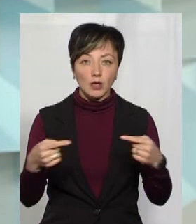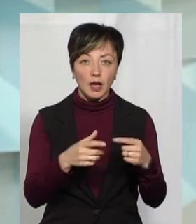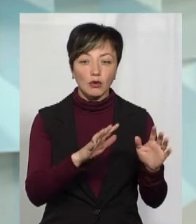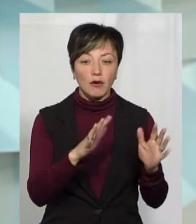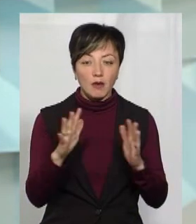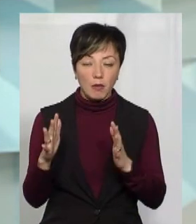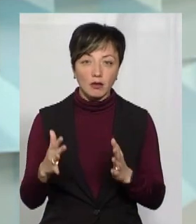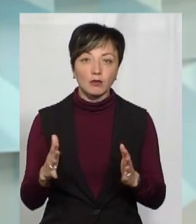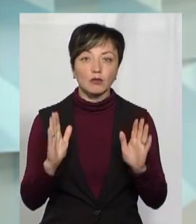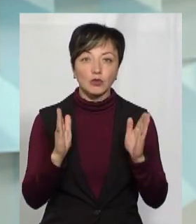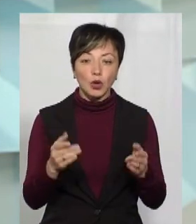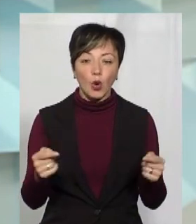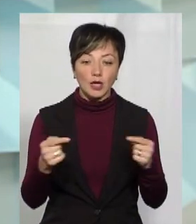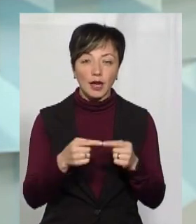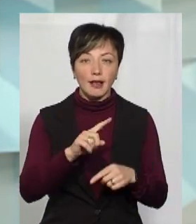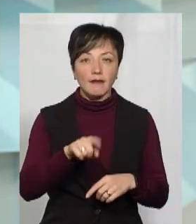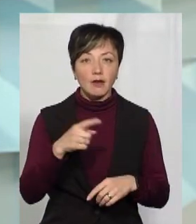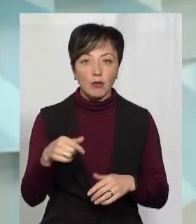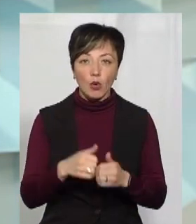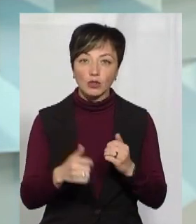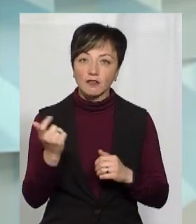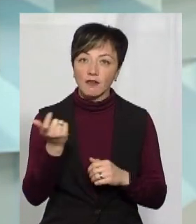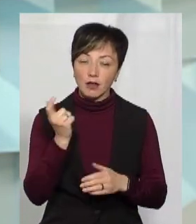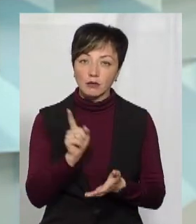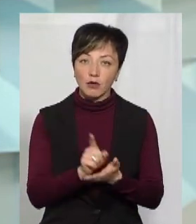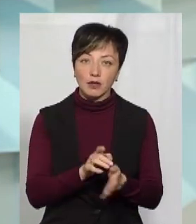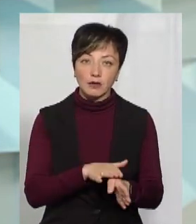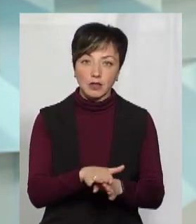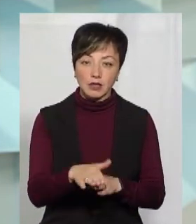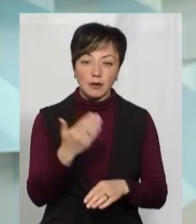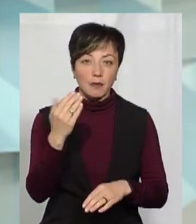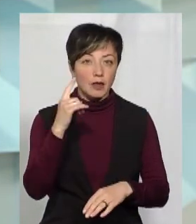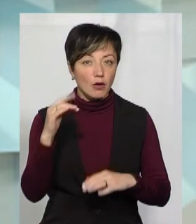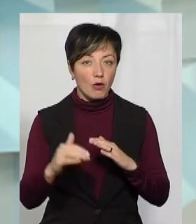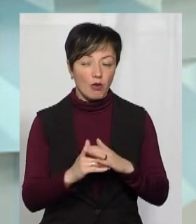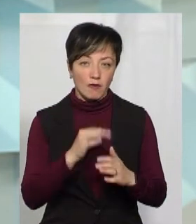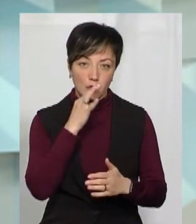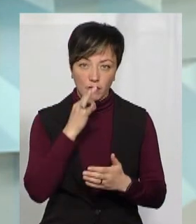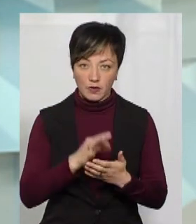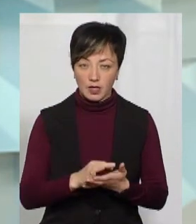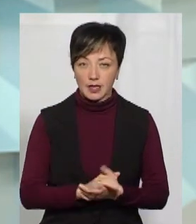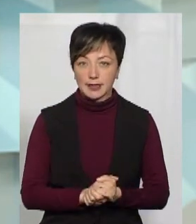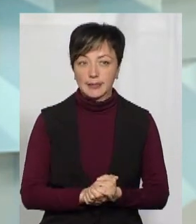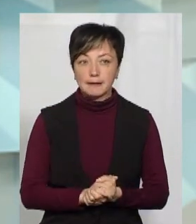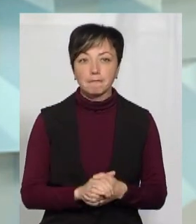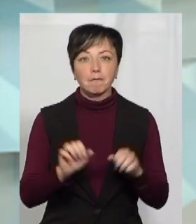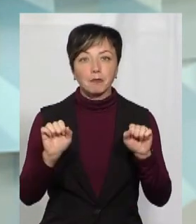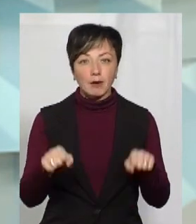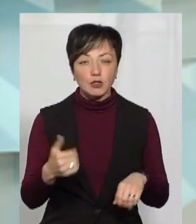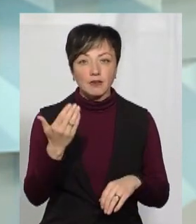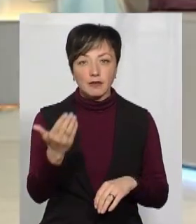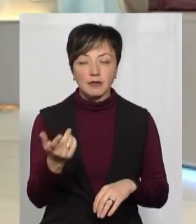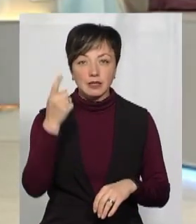випадку будуть встановлені конкретні вимоги, і кожен власник повинен їх дотримуватися, це під його відповідальність буде ці вимоги. Можливо, знаєте, ще